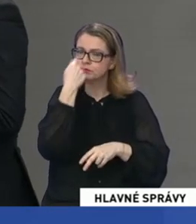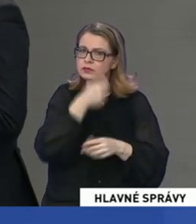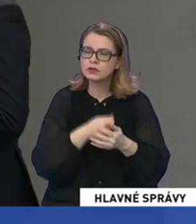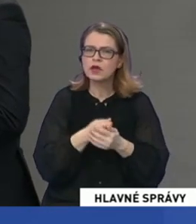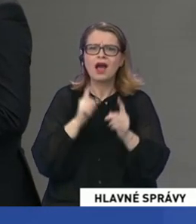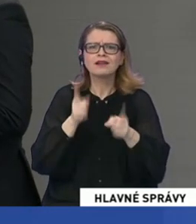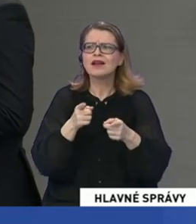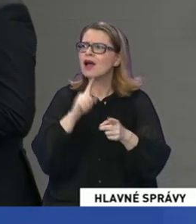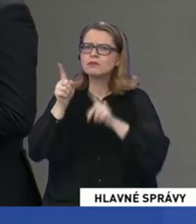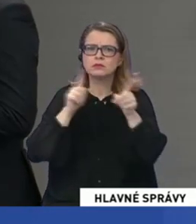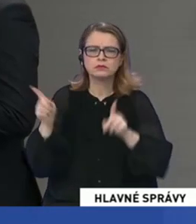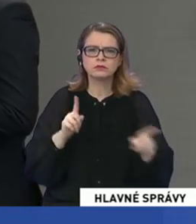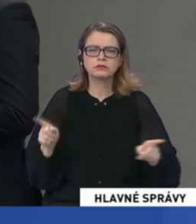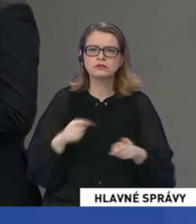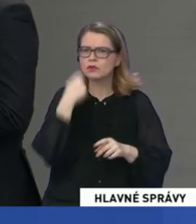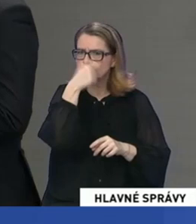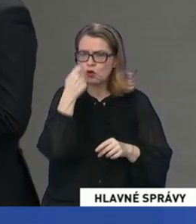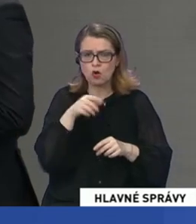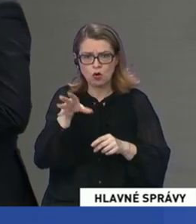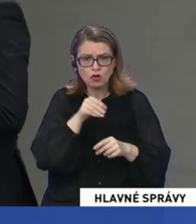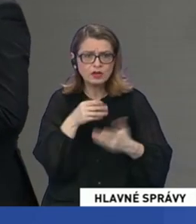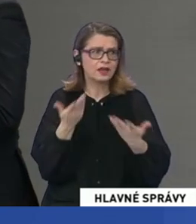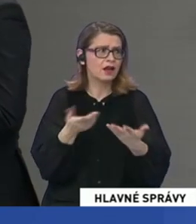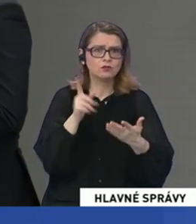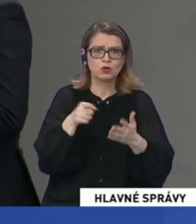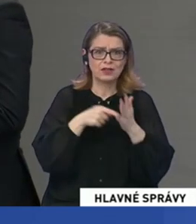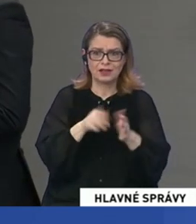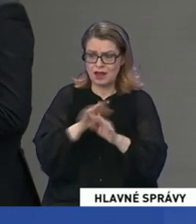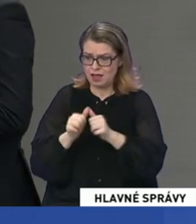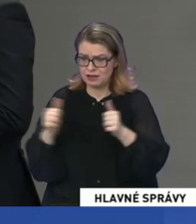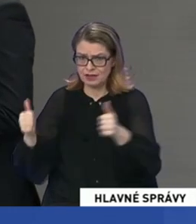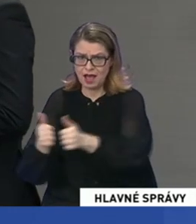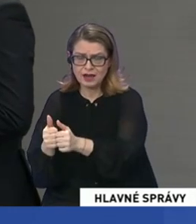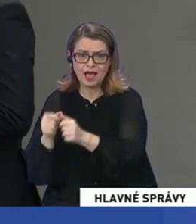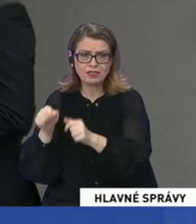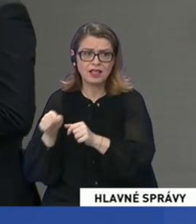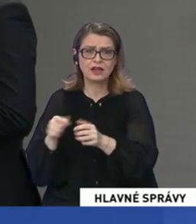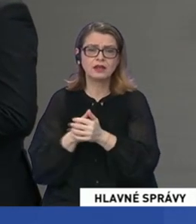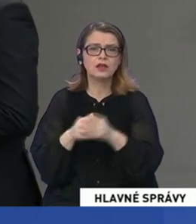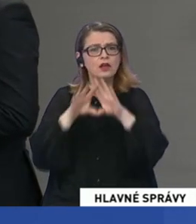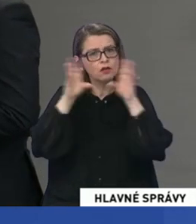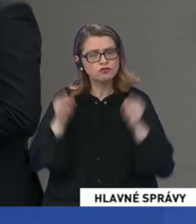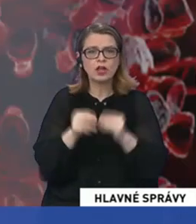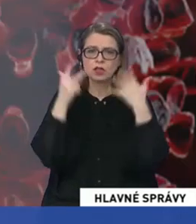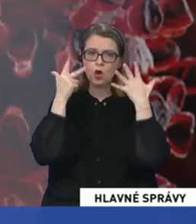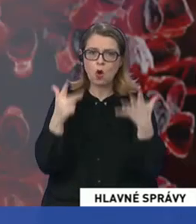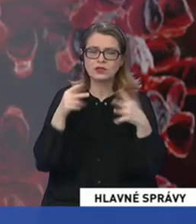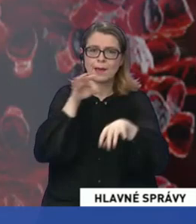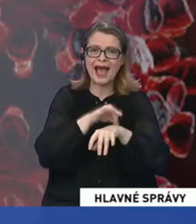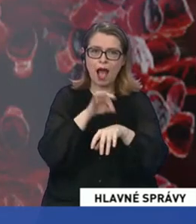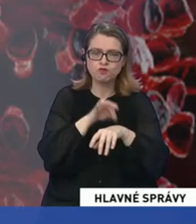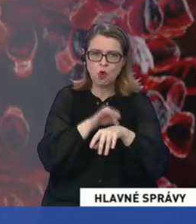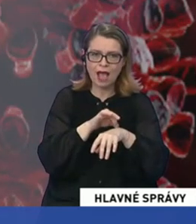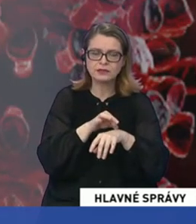A kam vlastne chodia odoberať vzorky? Či sú to len tie karanténe zariadenia? Všetkých osem ambulancií zabezpečuje